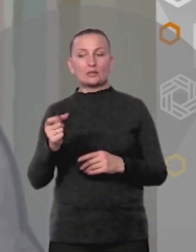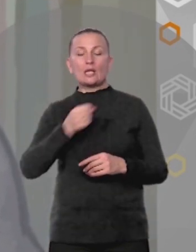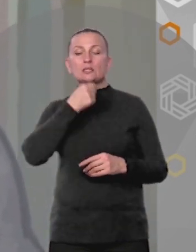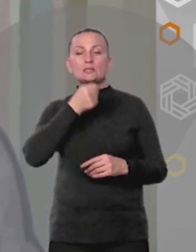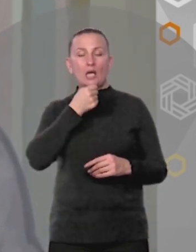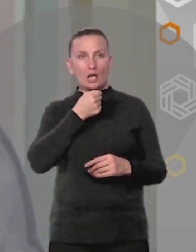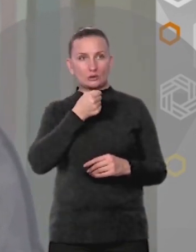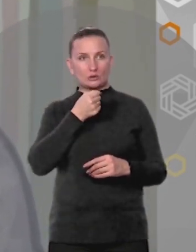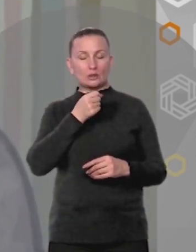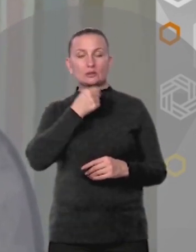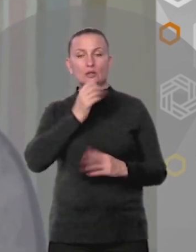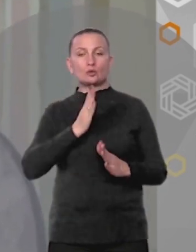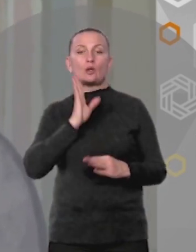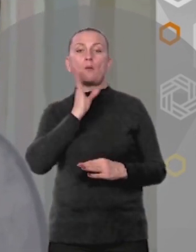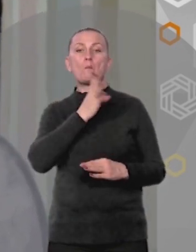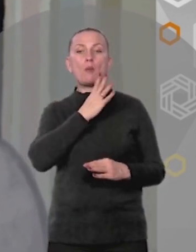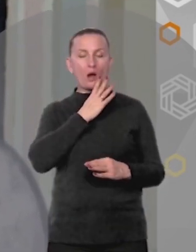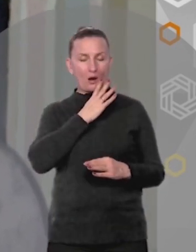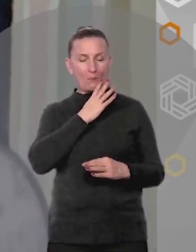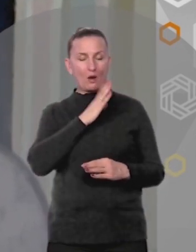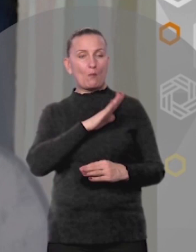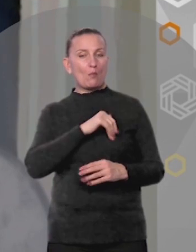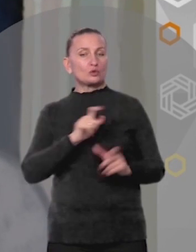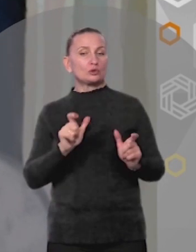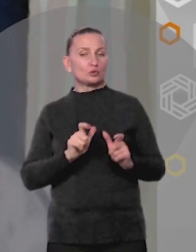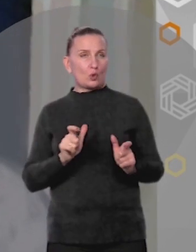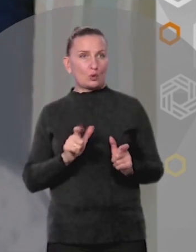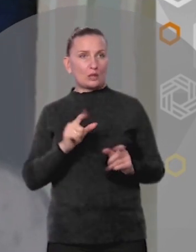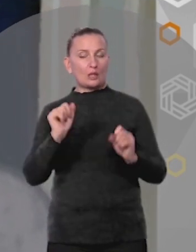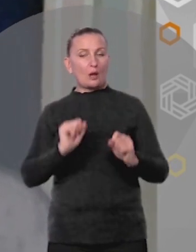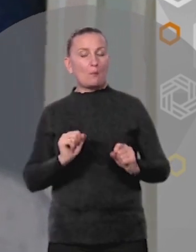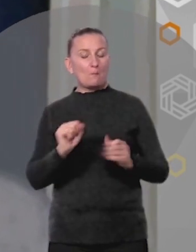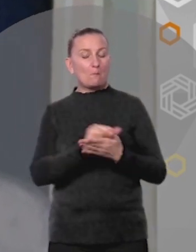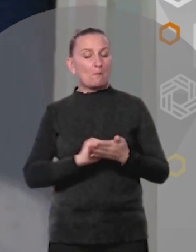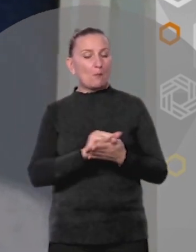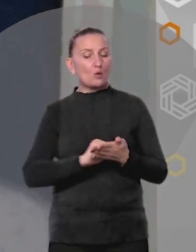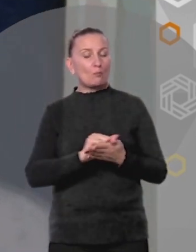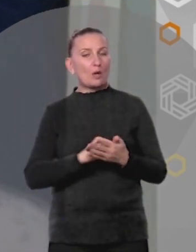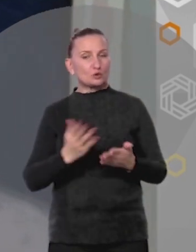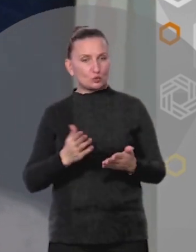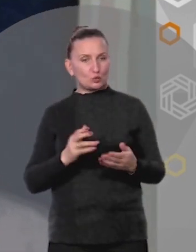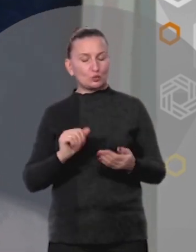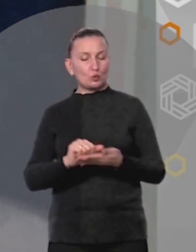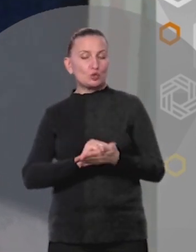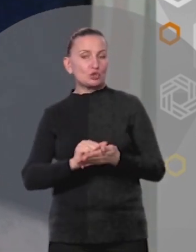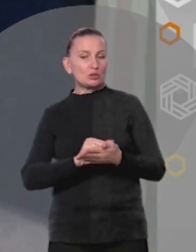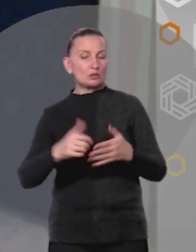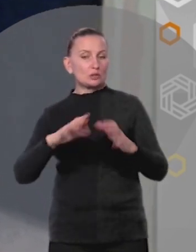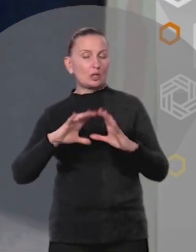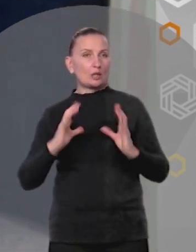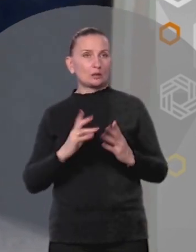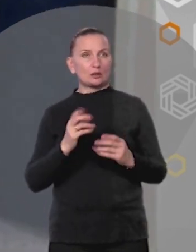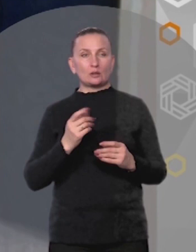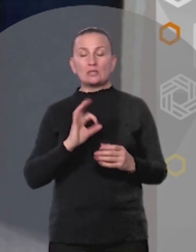самая старшая Старше нее только мама После школы Она моет посуду и чистит котлы До позднего вечера в кафе